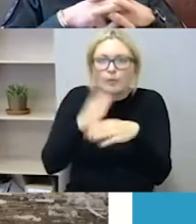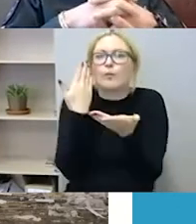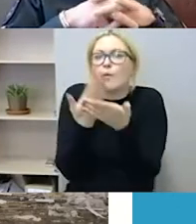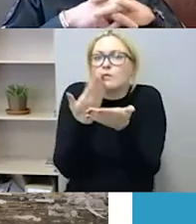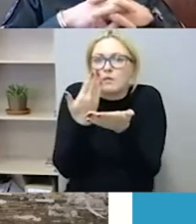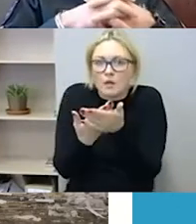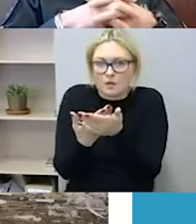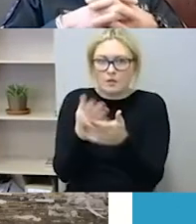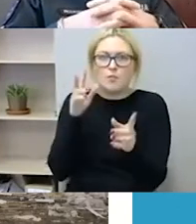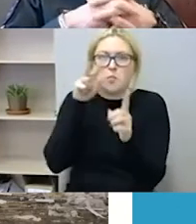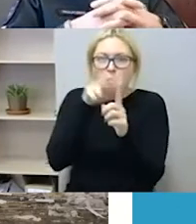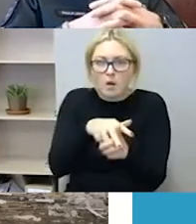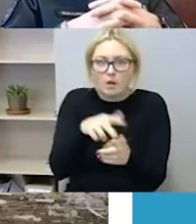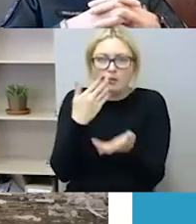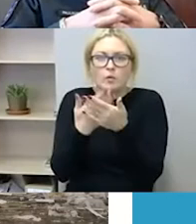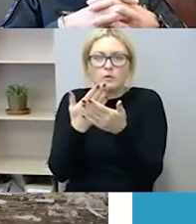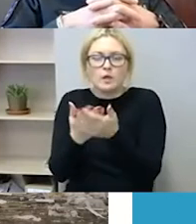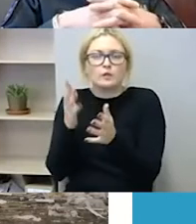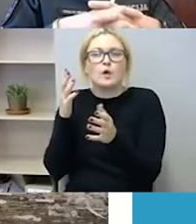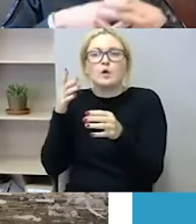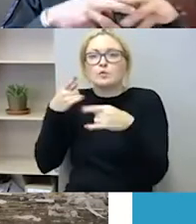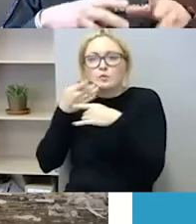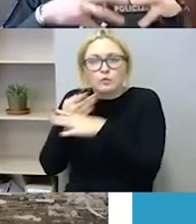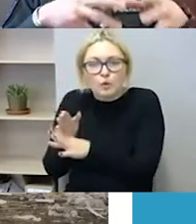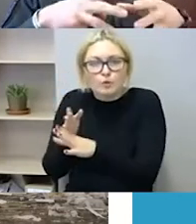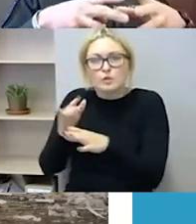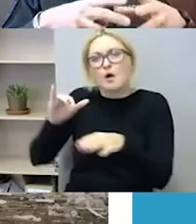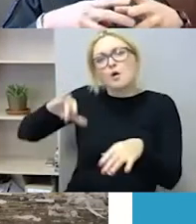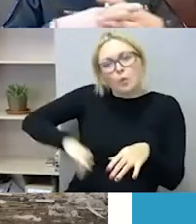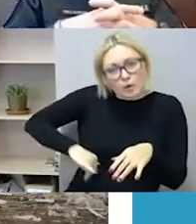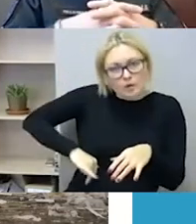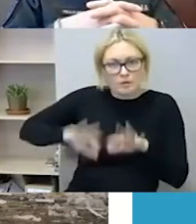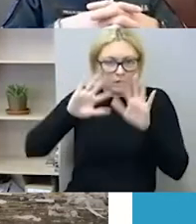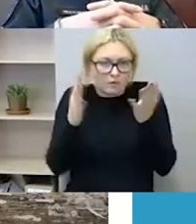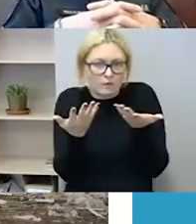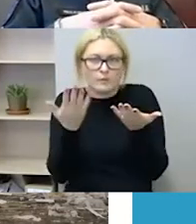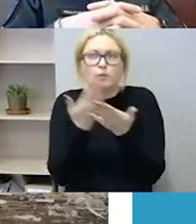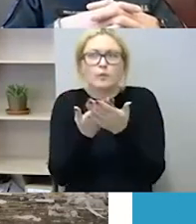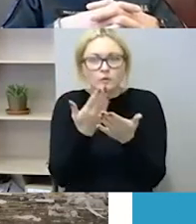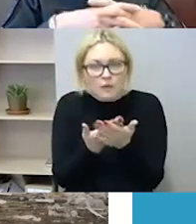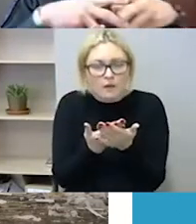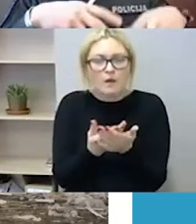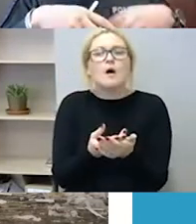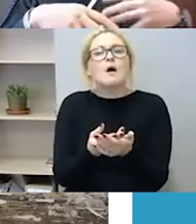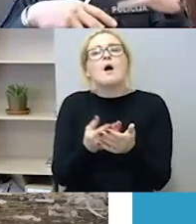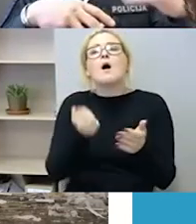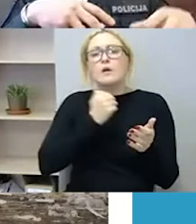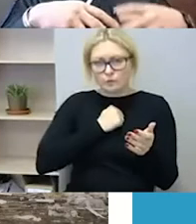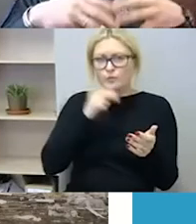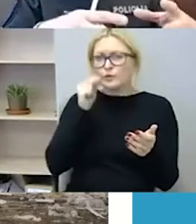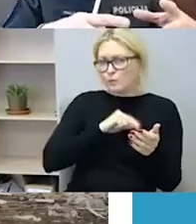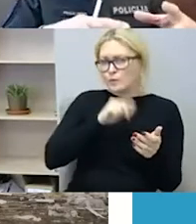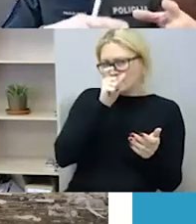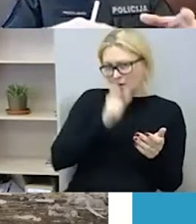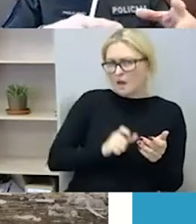iš paprastų chuliganiškų paskatų, ar vis dėl to tas nusikaltelis, na, turėjo tą specialiąjį